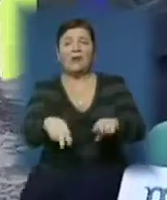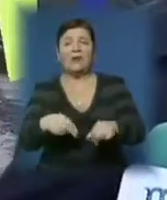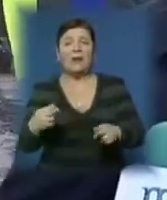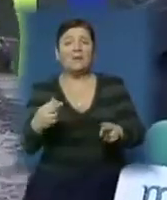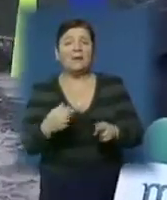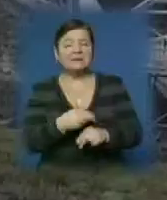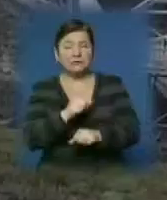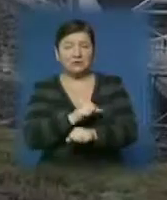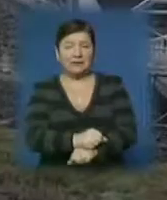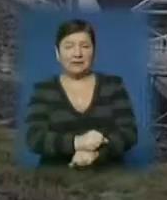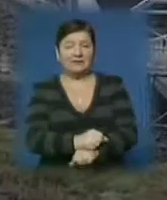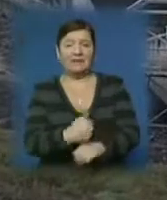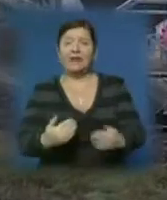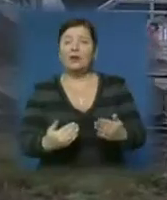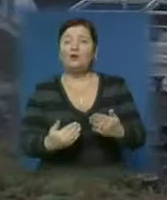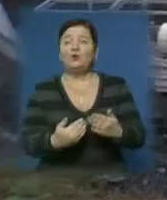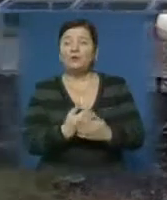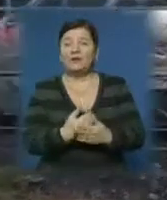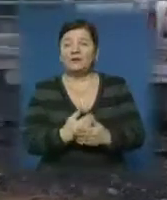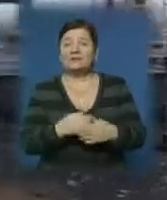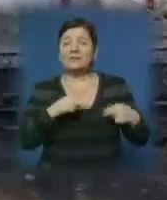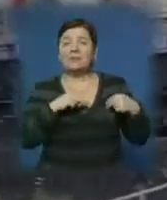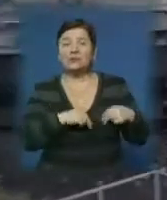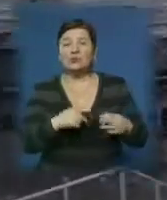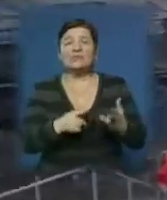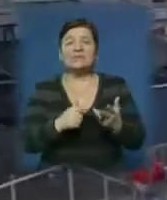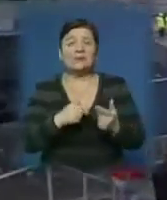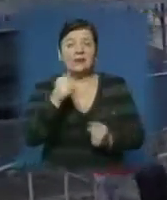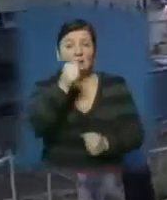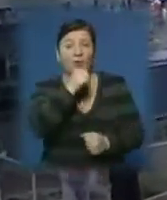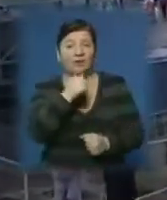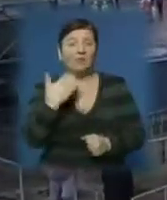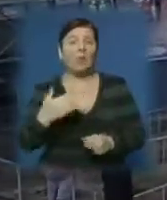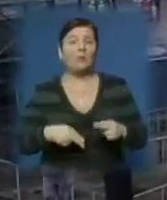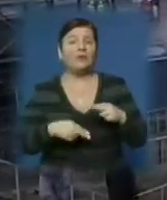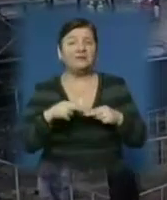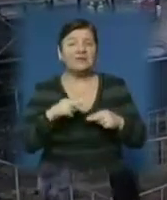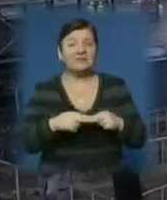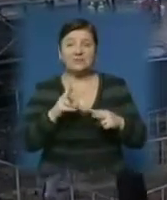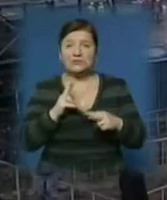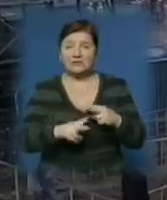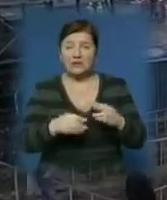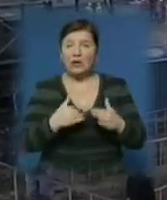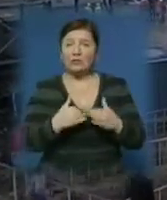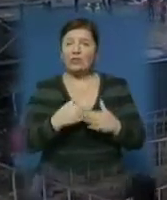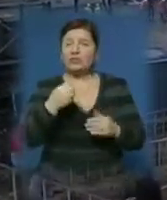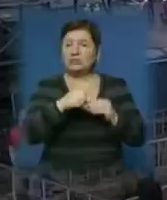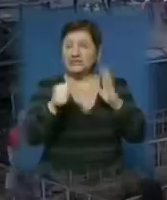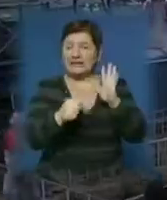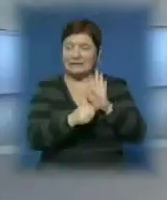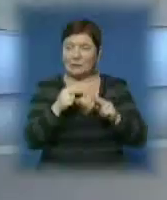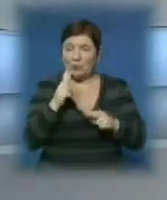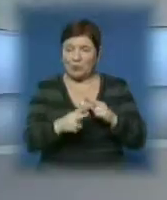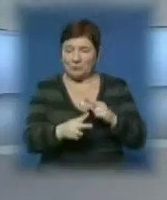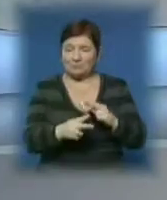зупинки. Новий Бескитський тунель запрацює вже за кілька років. Його будівництво планують завершити до 2016-го.